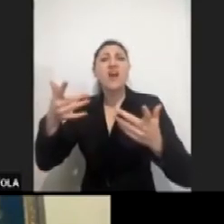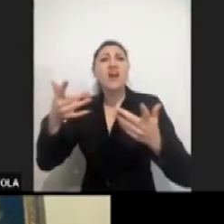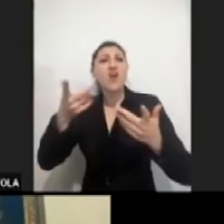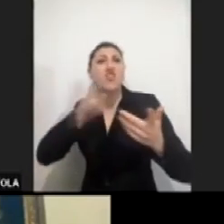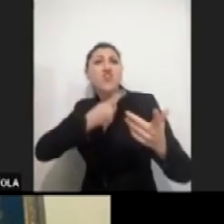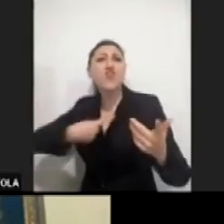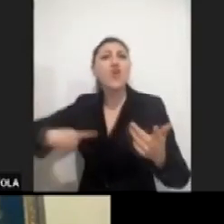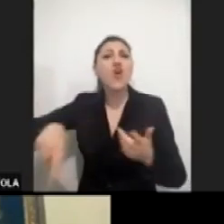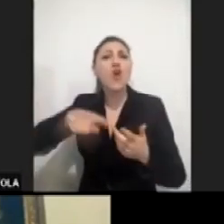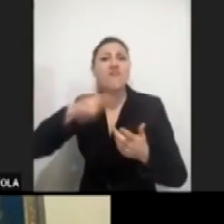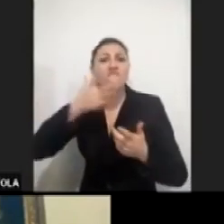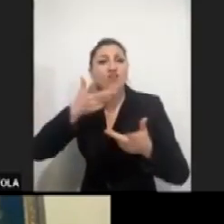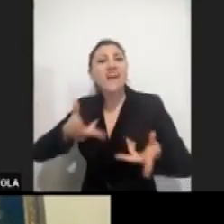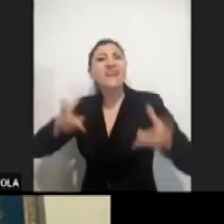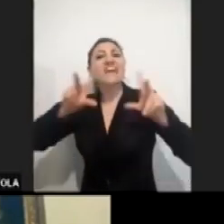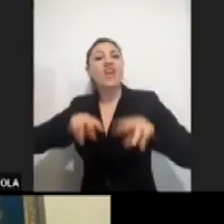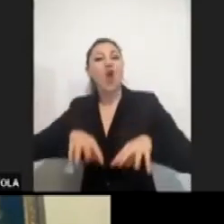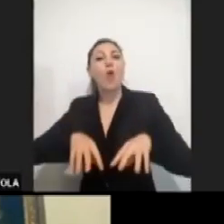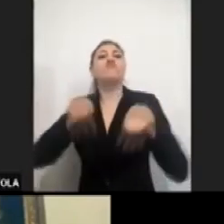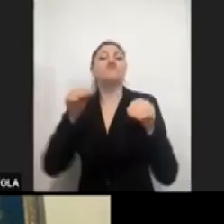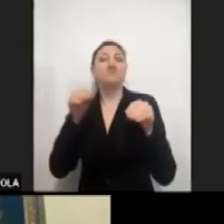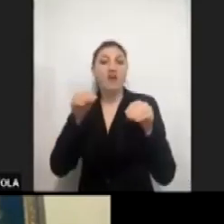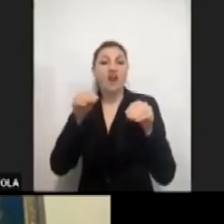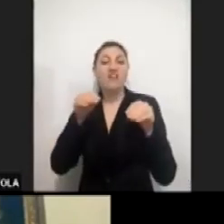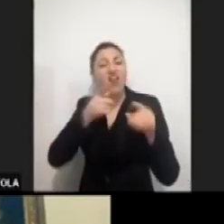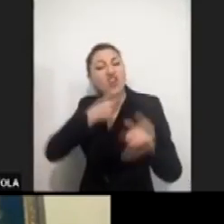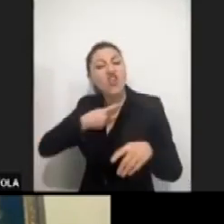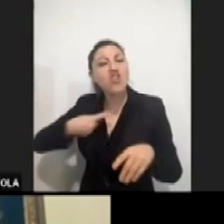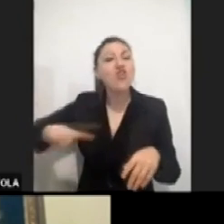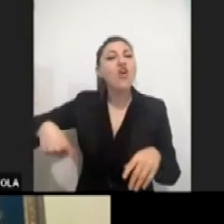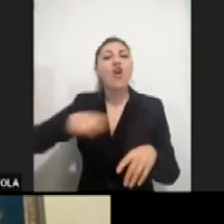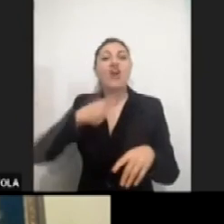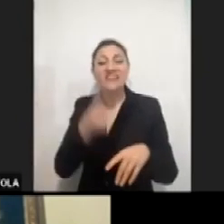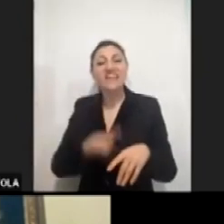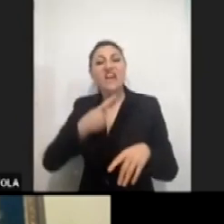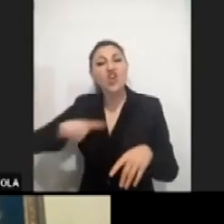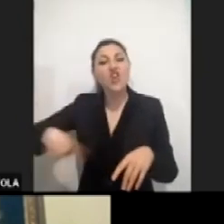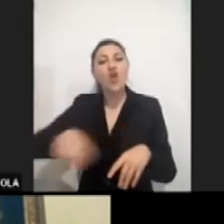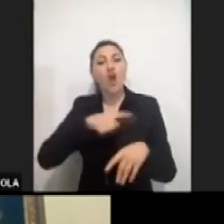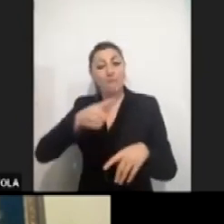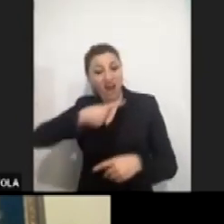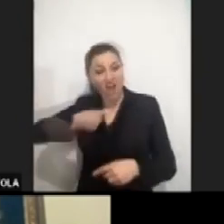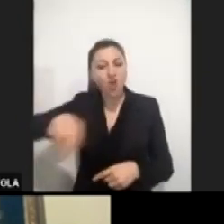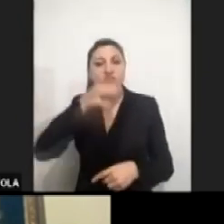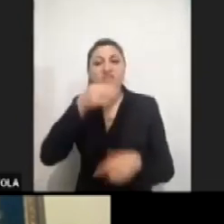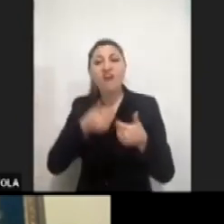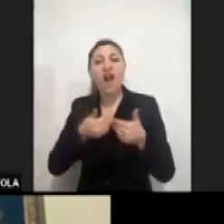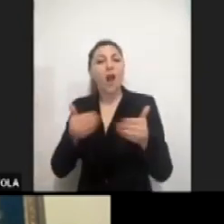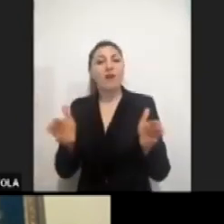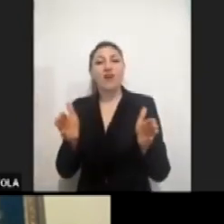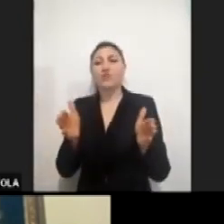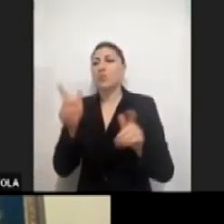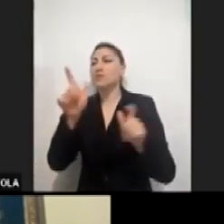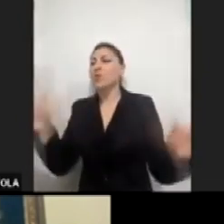Ricominciare a dire noi, purché sia un noi aperto, di cui tutti possono farne parte, anche le persone con